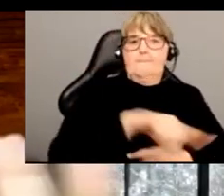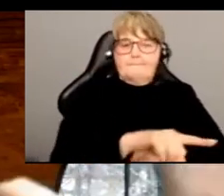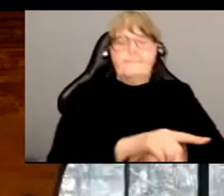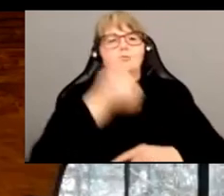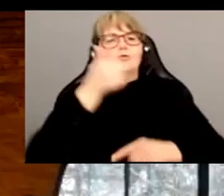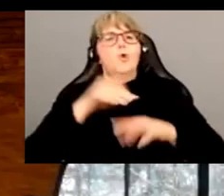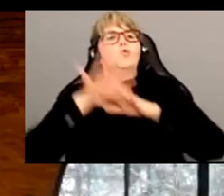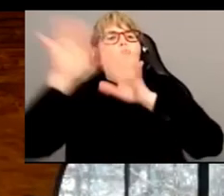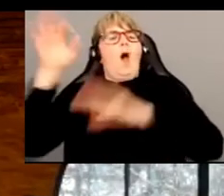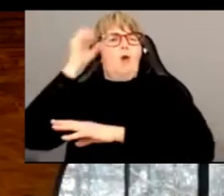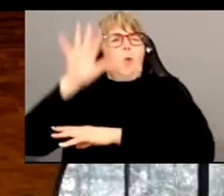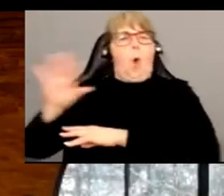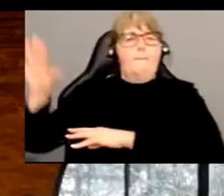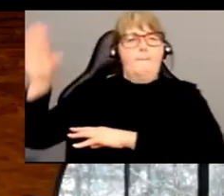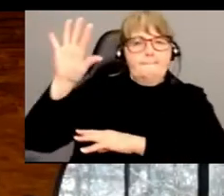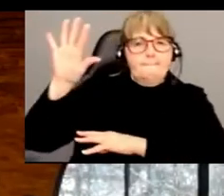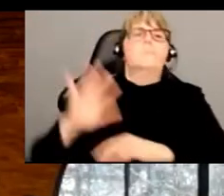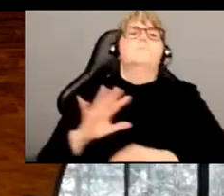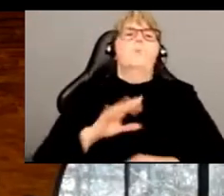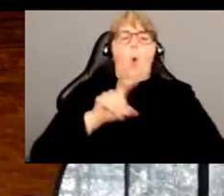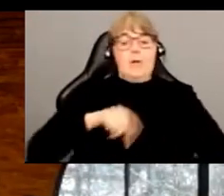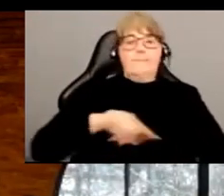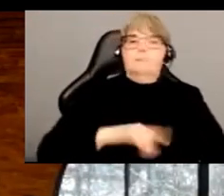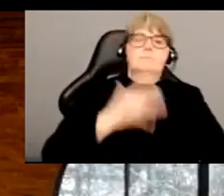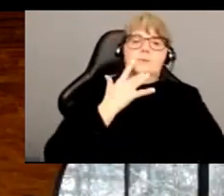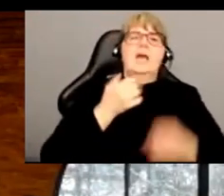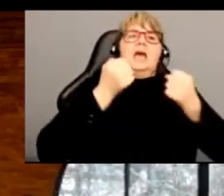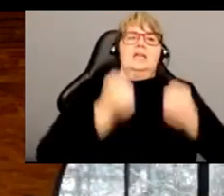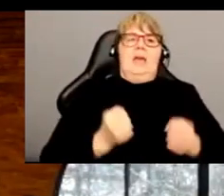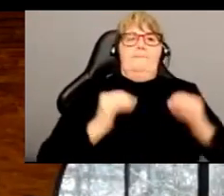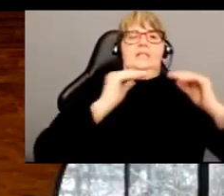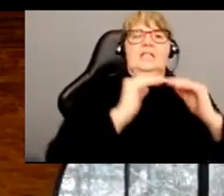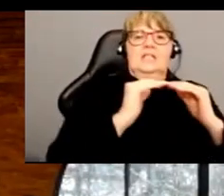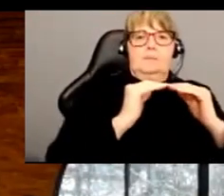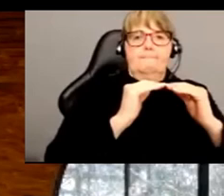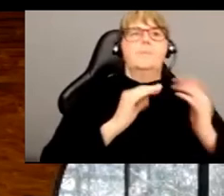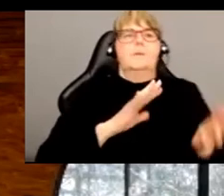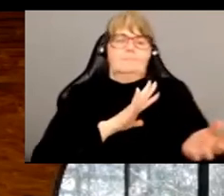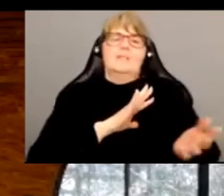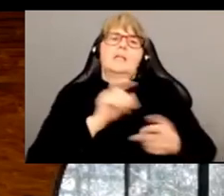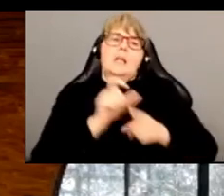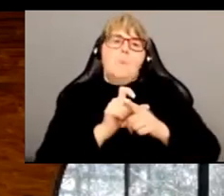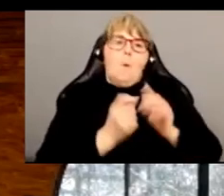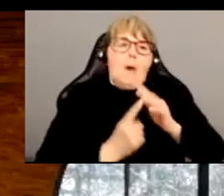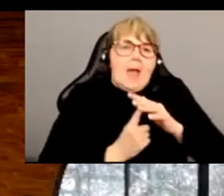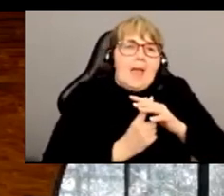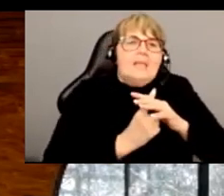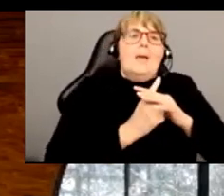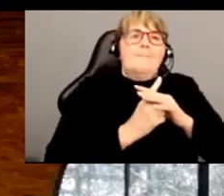qui est beaucoup plus courant en Europe. Si je ne m'abuse, au Québec, on a plus tendance à dire capacitisme. C'est encore des mots qui émergent.